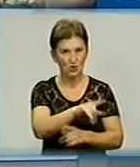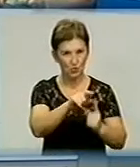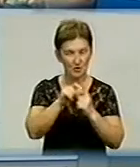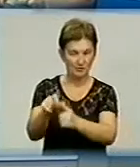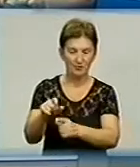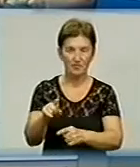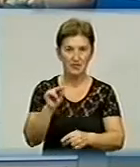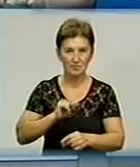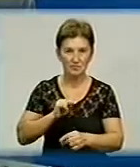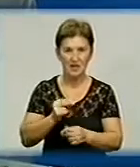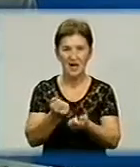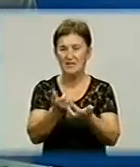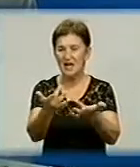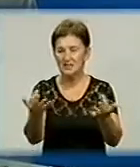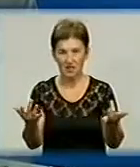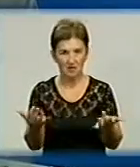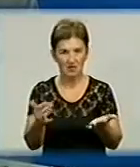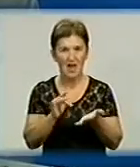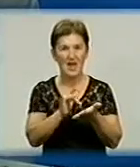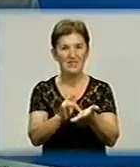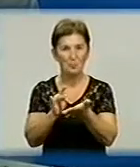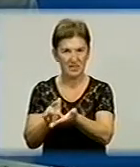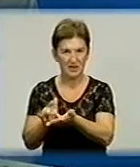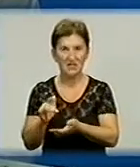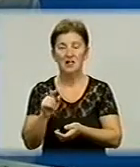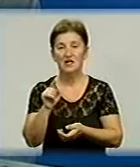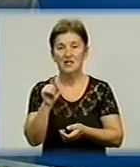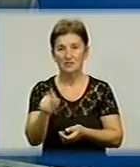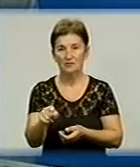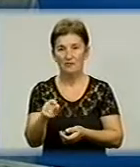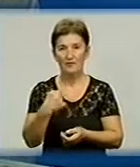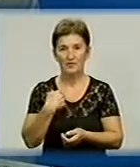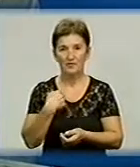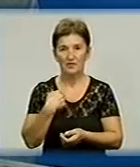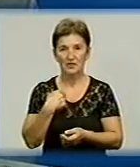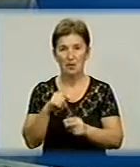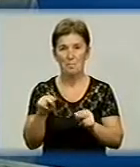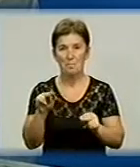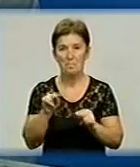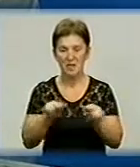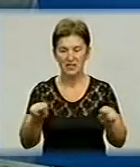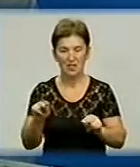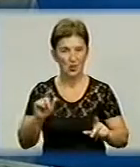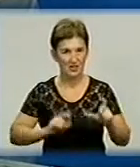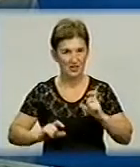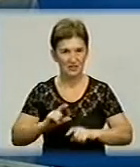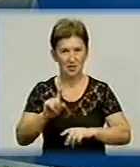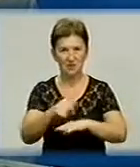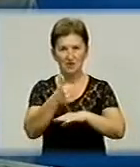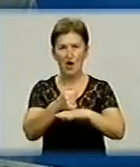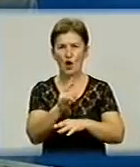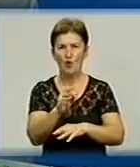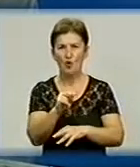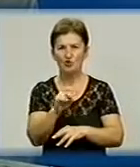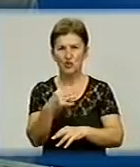працювало кілька експедицій. Одна із них – це була експедиція нашого Кіровоградського педагогічного університету на чолі із Козрєві Іриною Анатольовною.